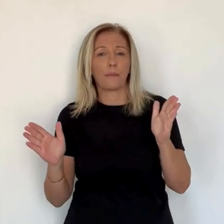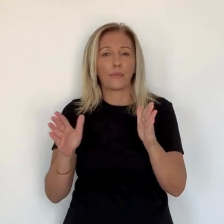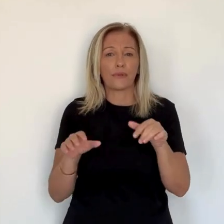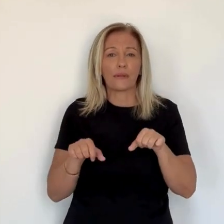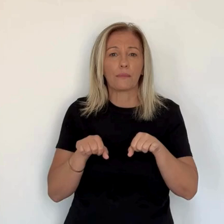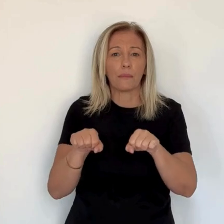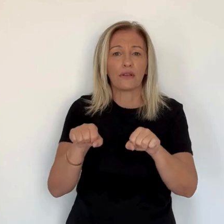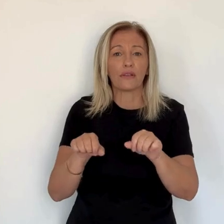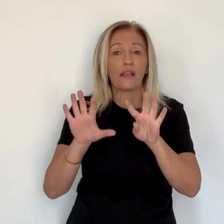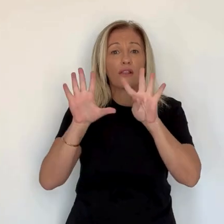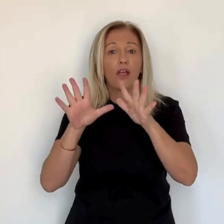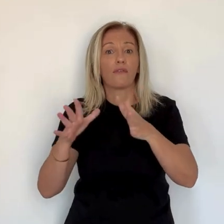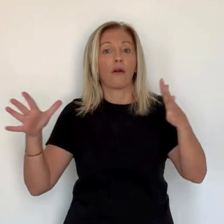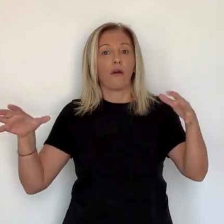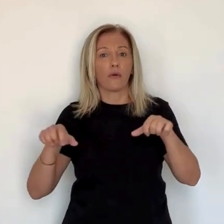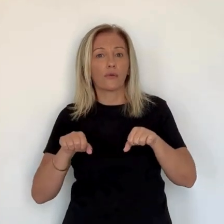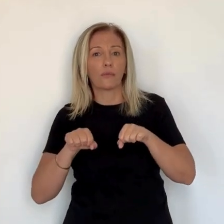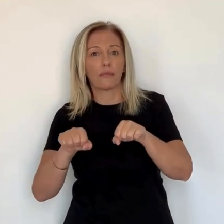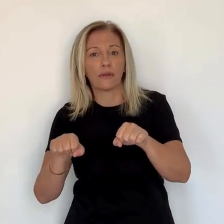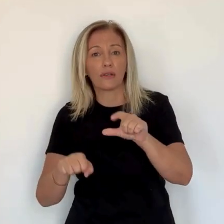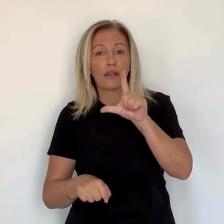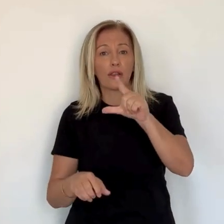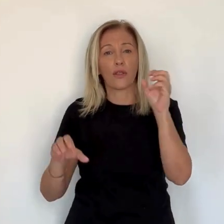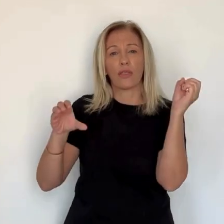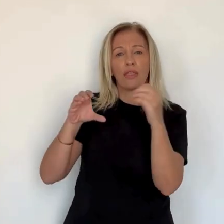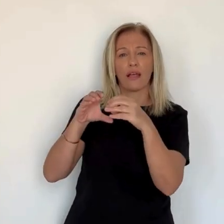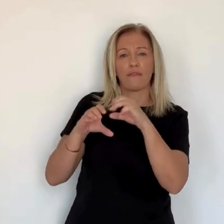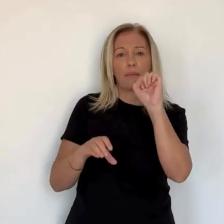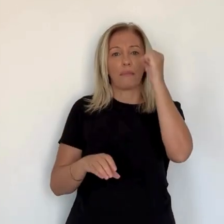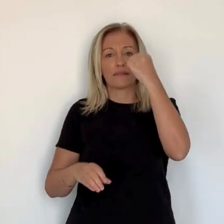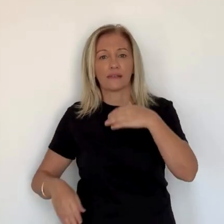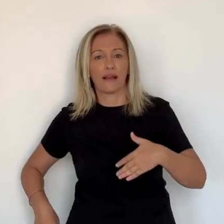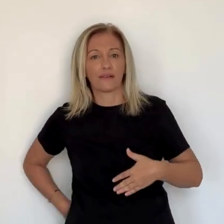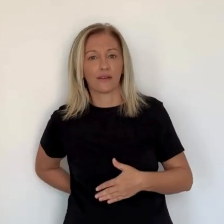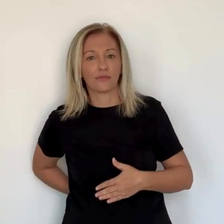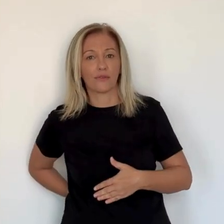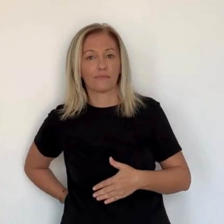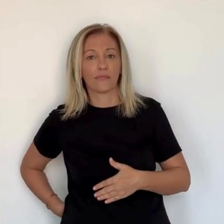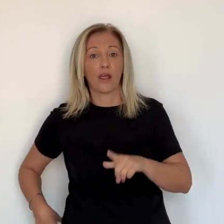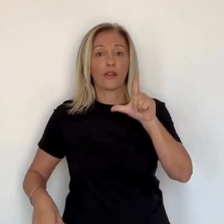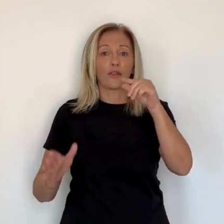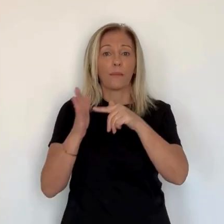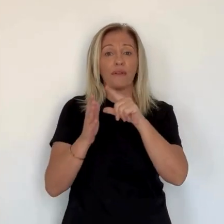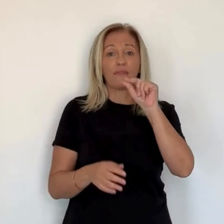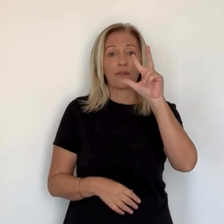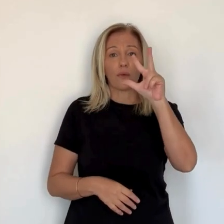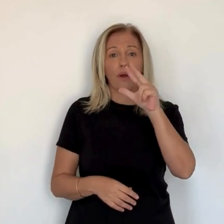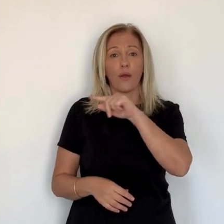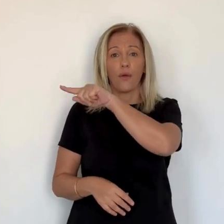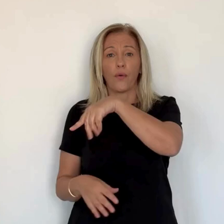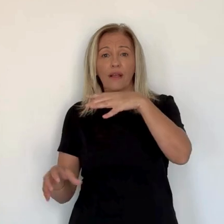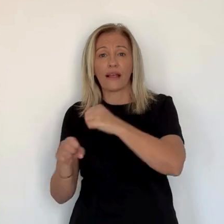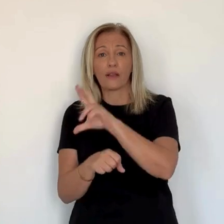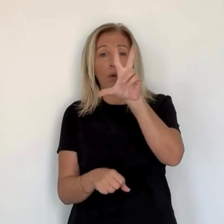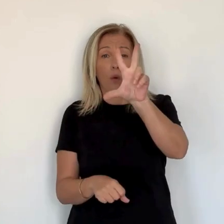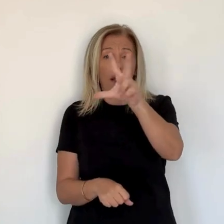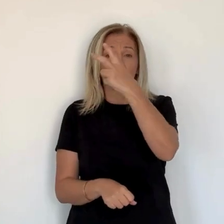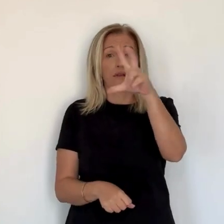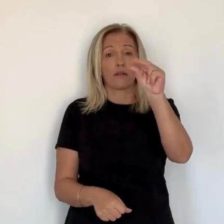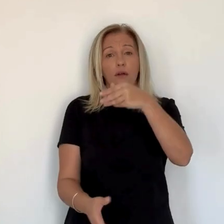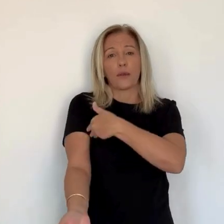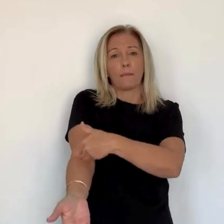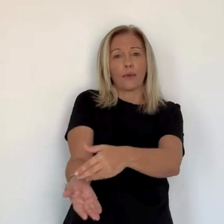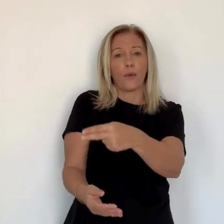super, 2 drive à Bastia et Ajaccio. Leur chiffre d'affaires en 2023 cumule 330 millions d'euros. Pour l'heure, les